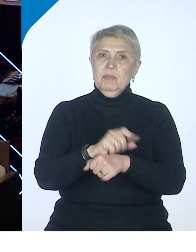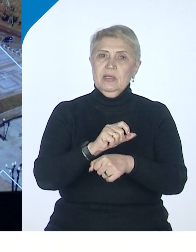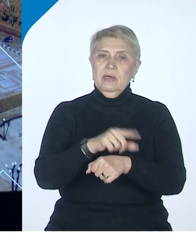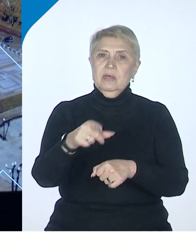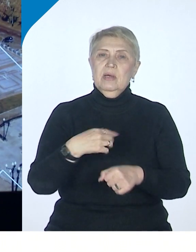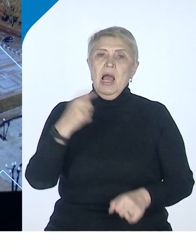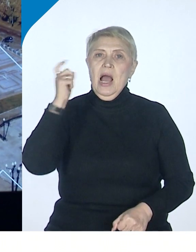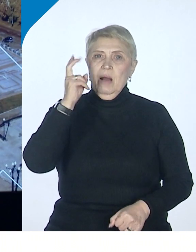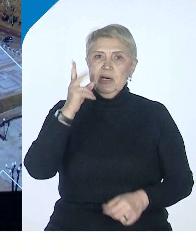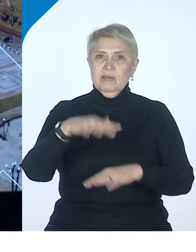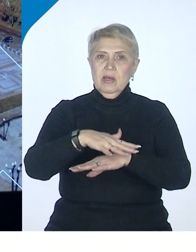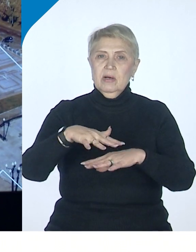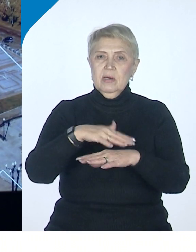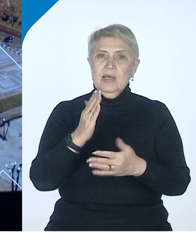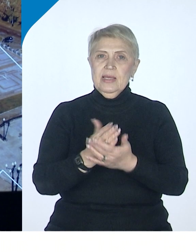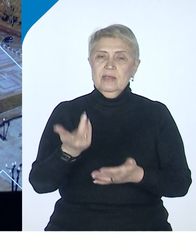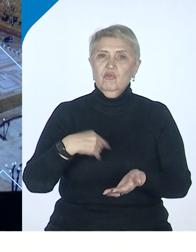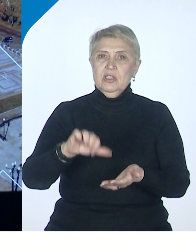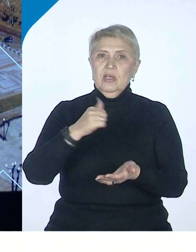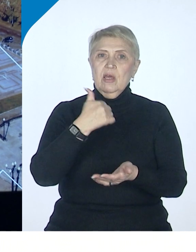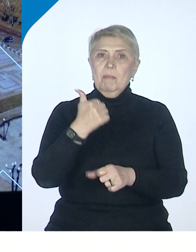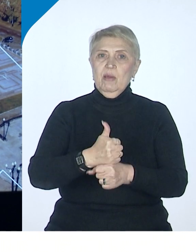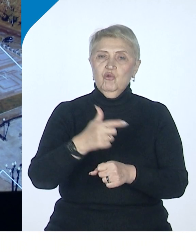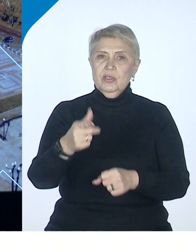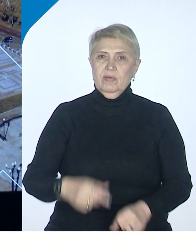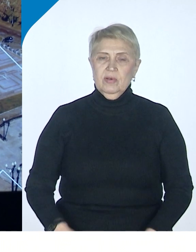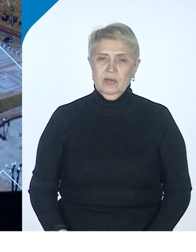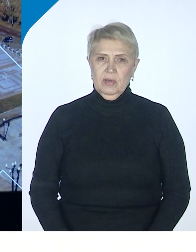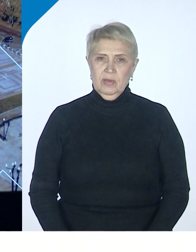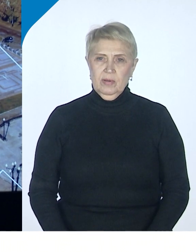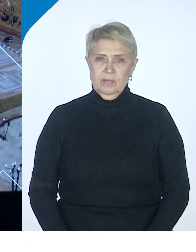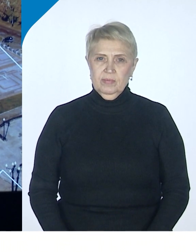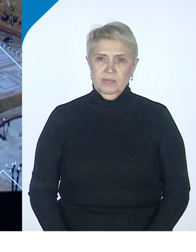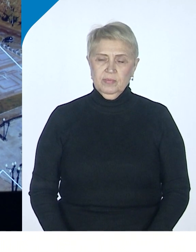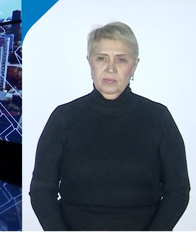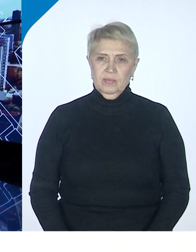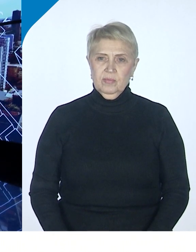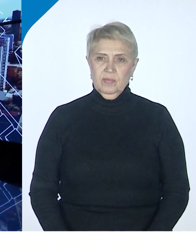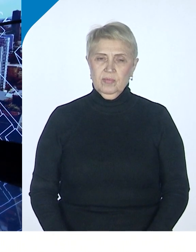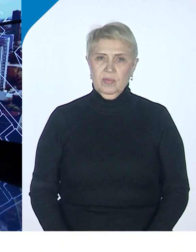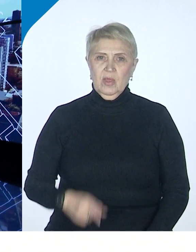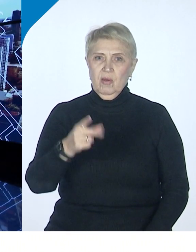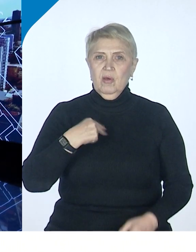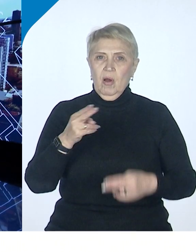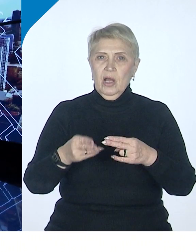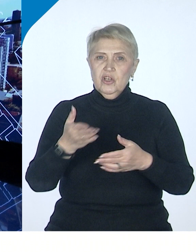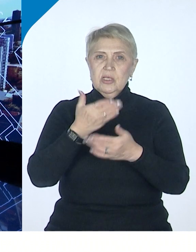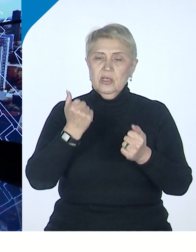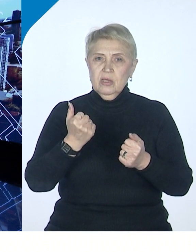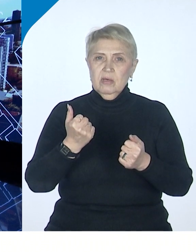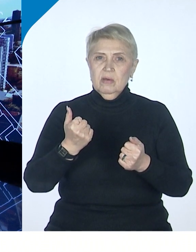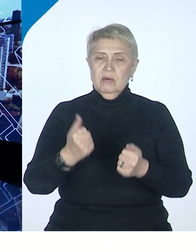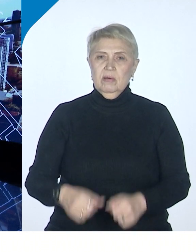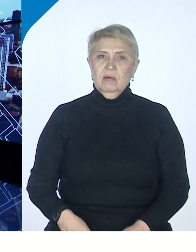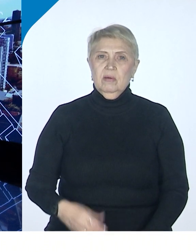Хабаровский край здесь имеет преимущество, хотя, казалось бы, это не концевой регион, то есть он не кончается как бы